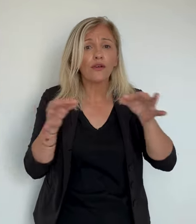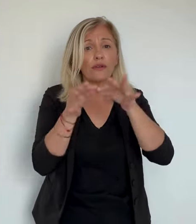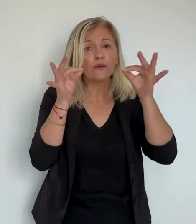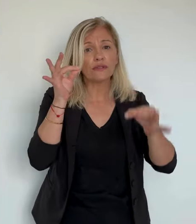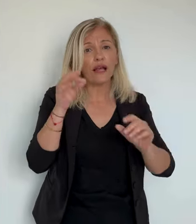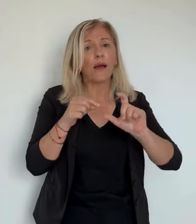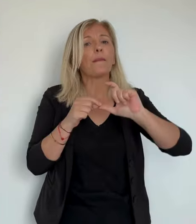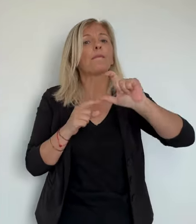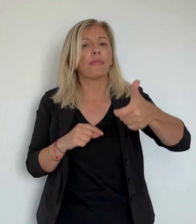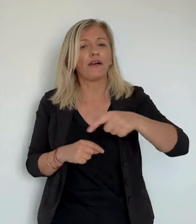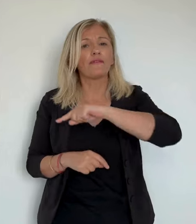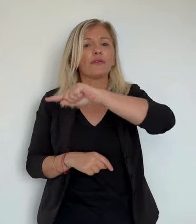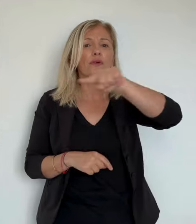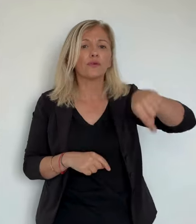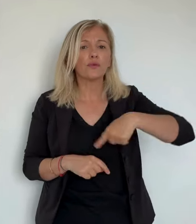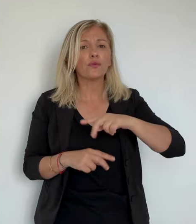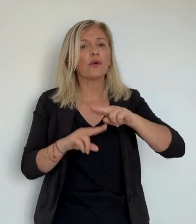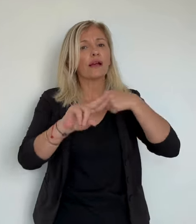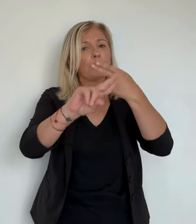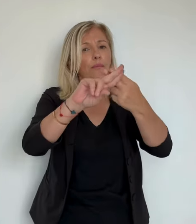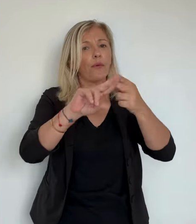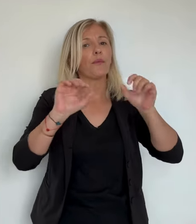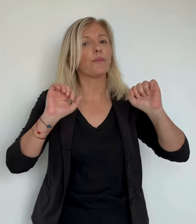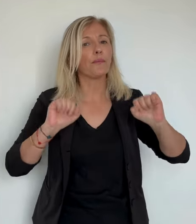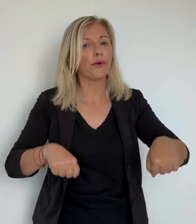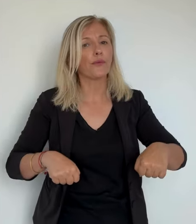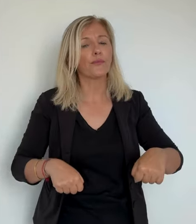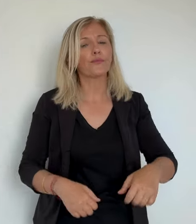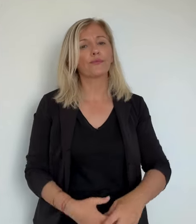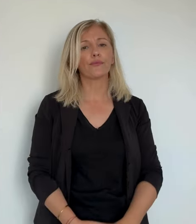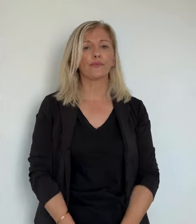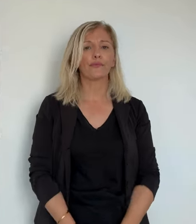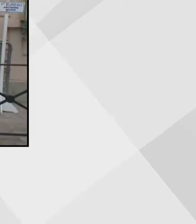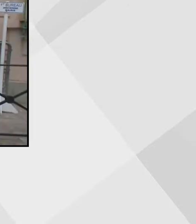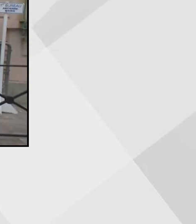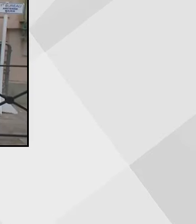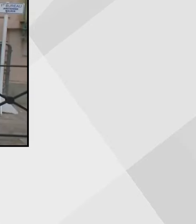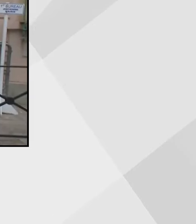ou bien ailleurs ? Il faudra attendre que les résultats tombent pour pouvoir répondre à ces questions.